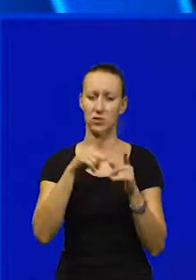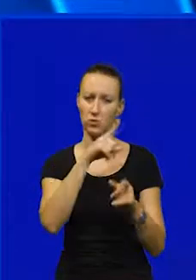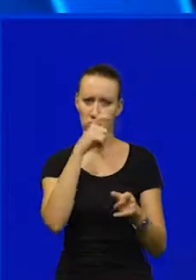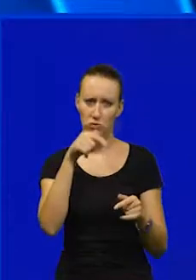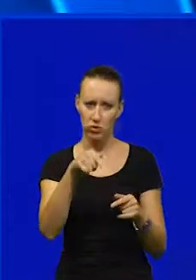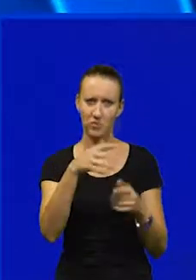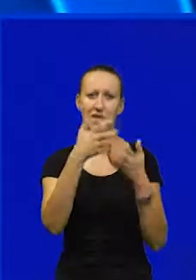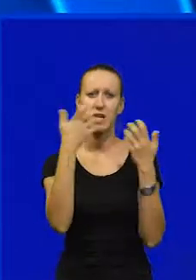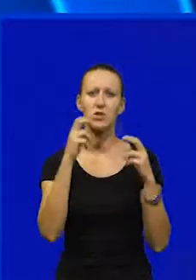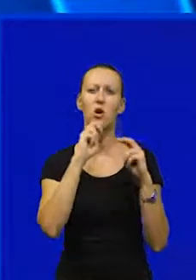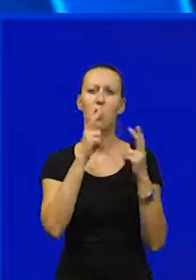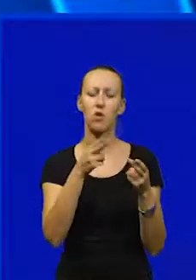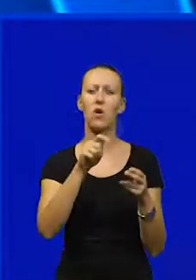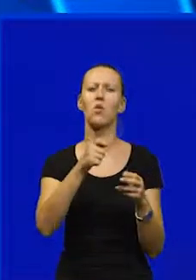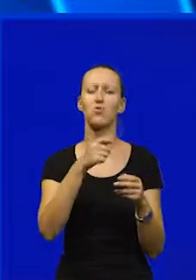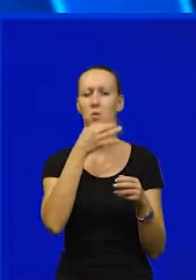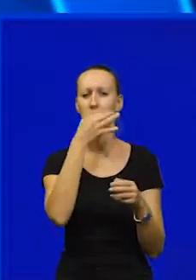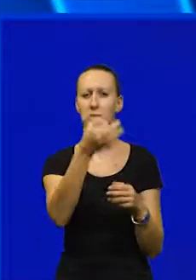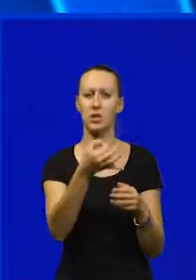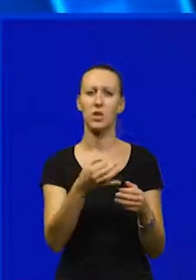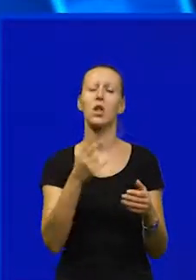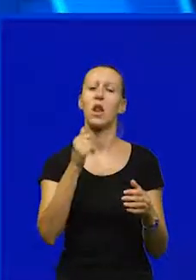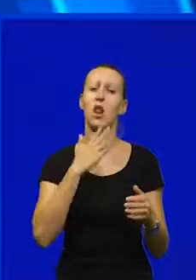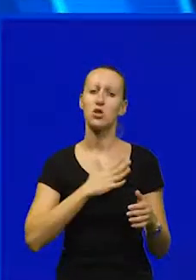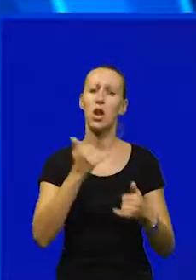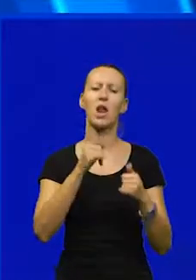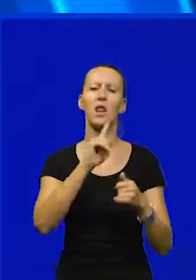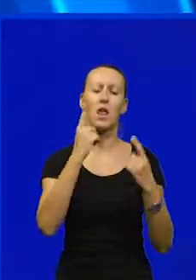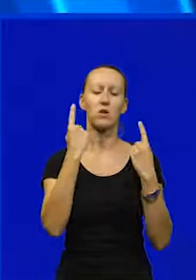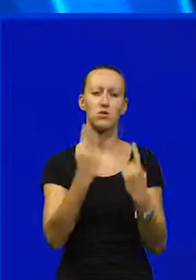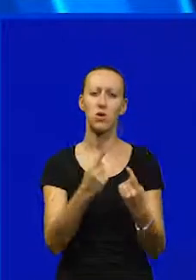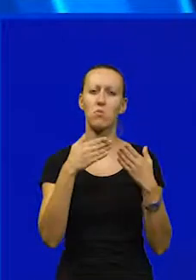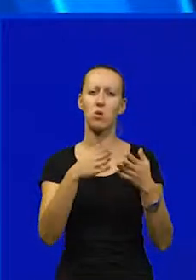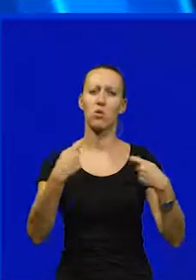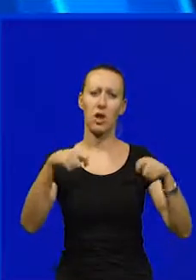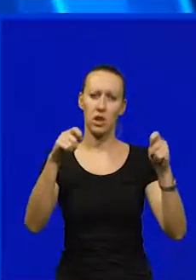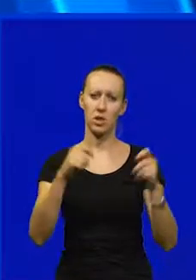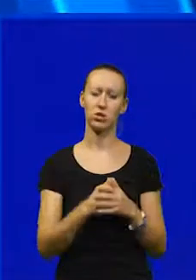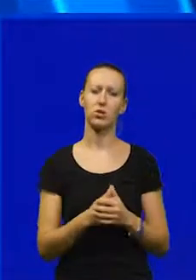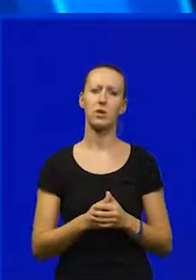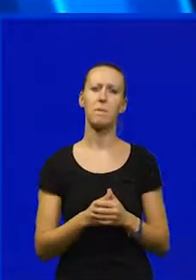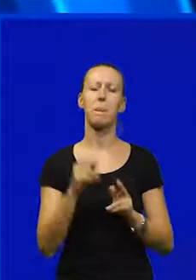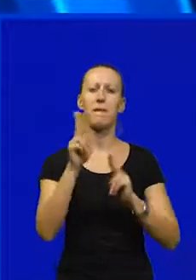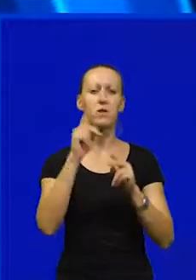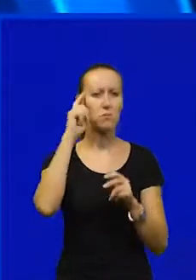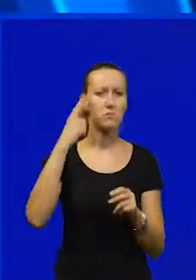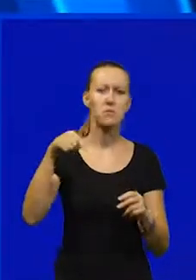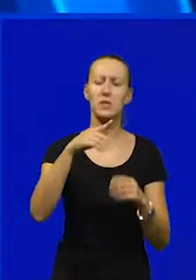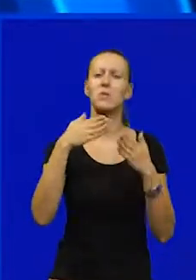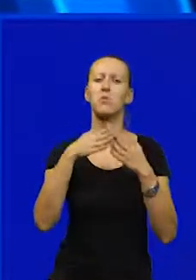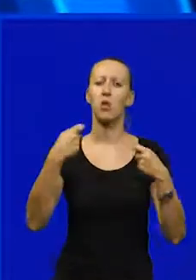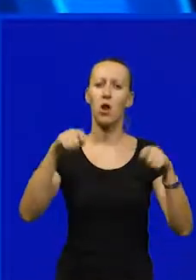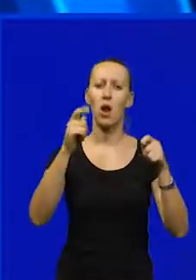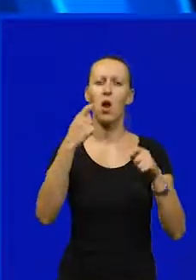četvrtak jasno odgovori na ključno pitanje, želi li ili ne zadržati bradogradnju. Viječe smatra da je bradogradžena